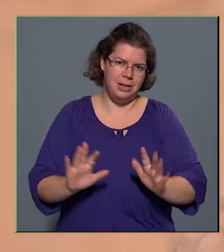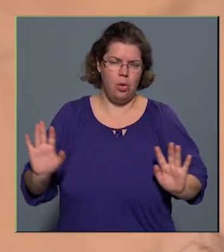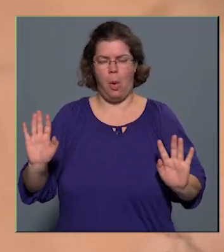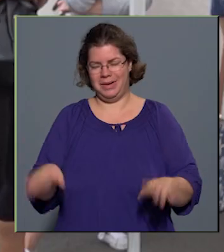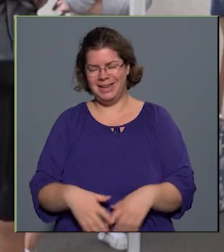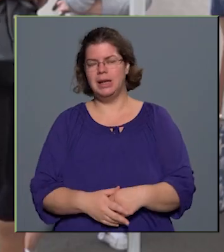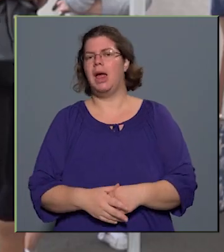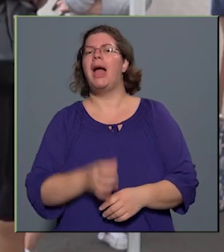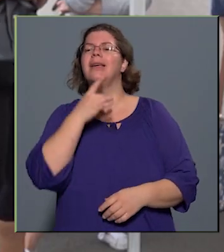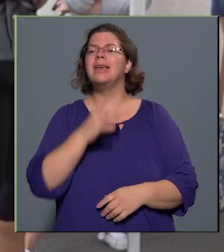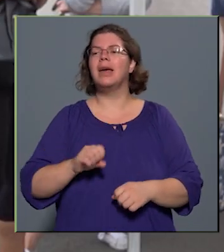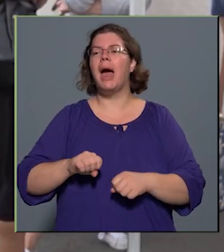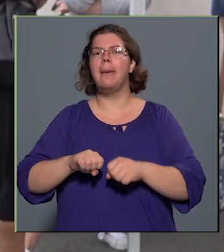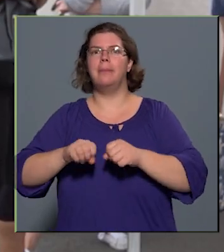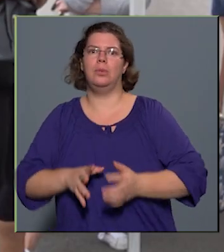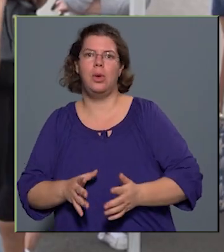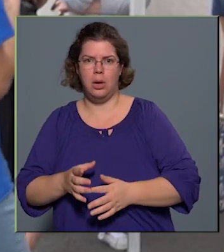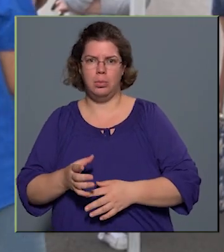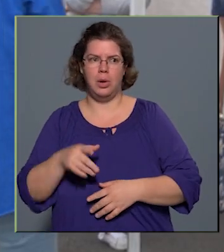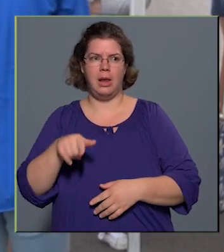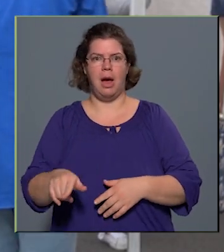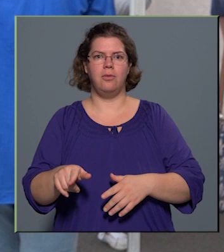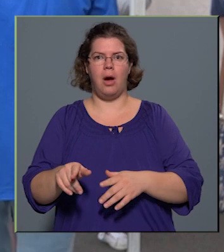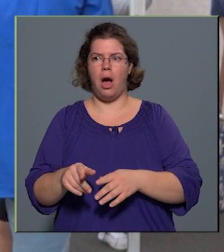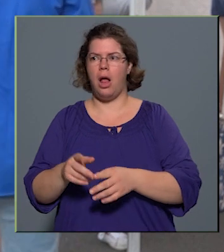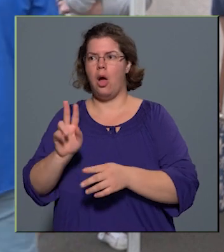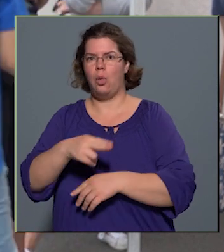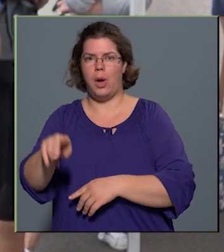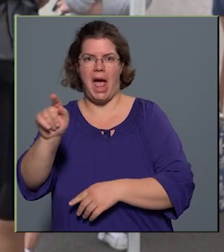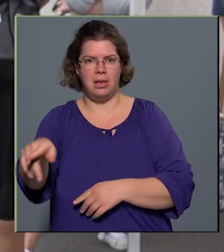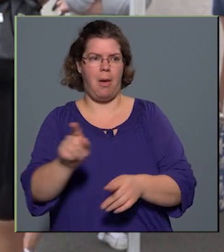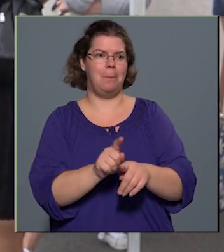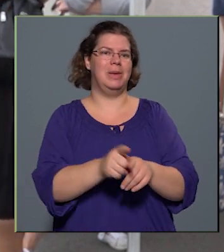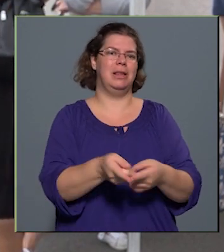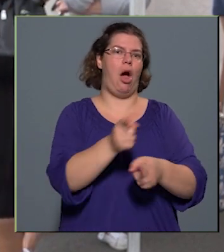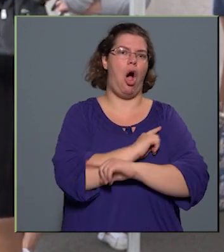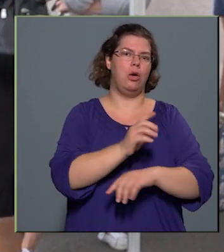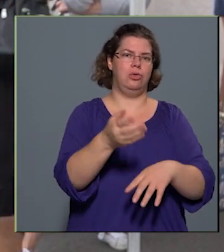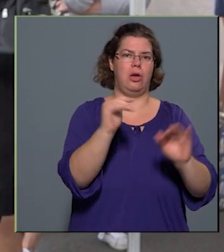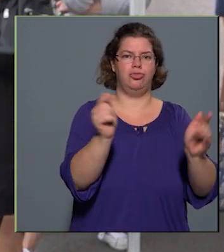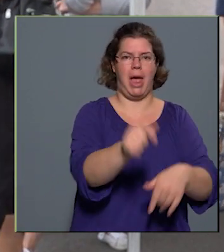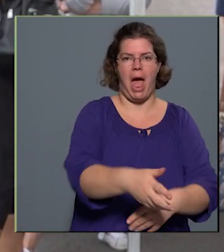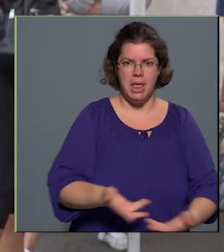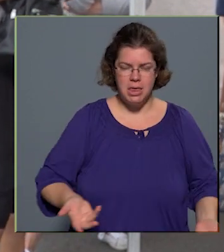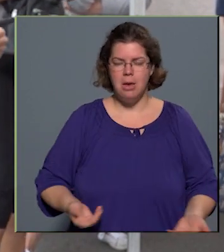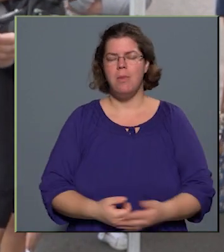bordával a kórházban, mint törőd borda nélkül a halottasházban. Szóval mindig, ahogy szokták mondani, jóval nagyobb a